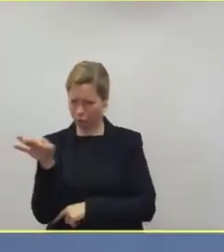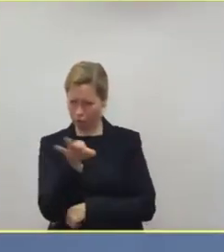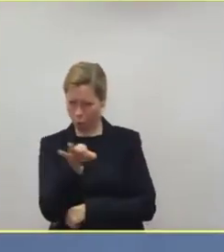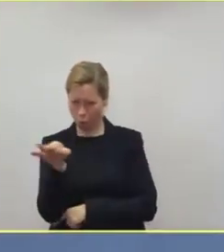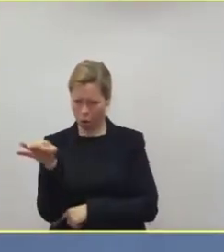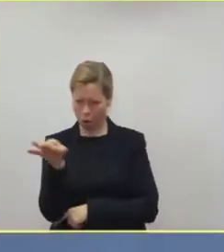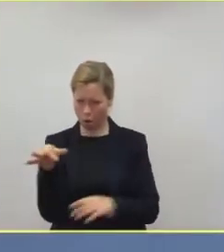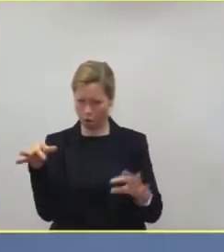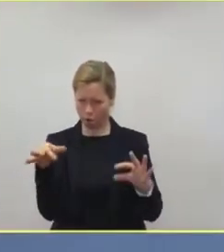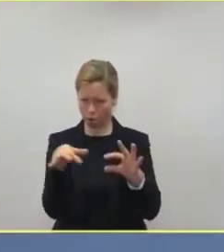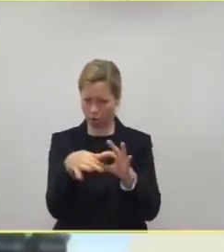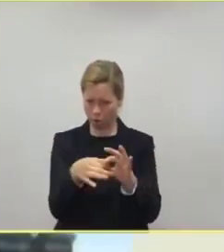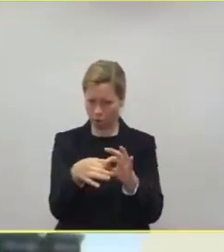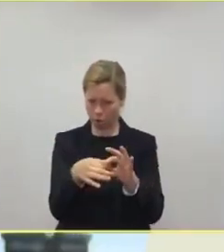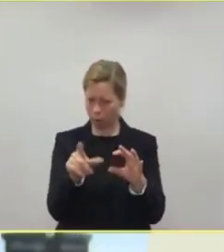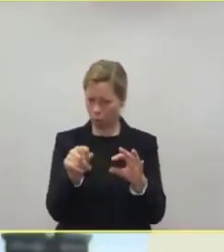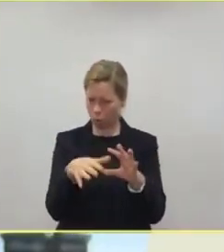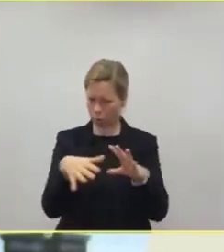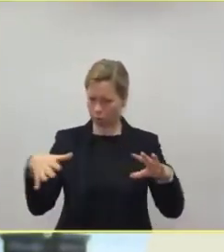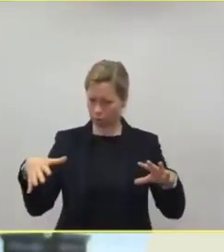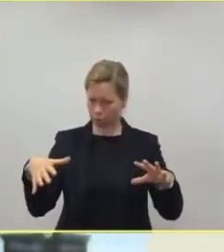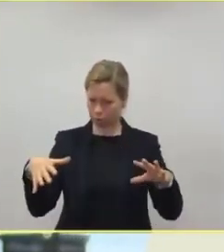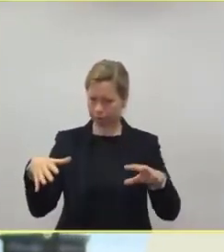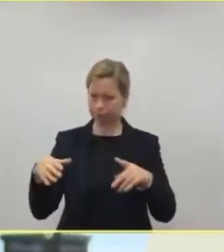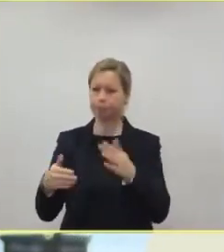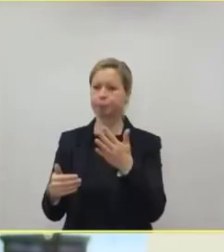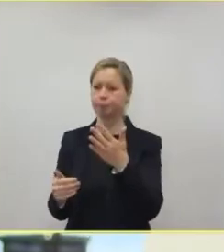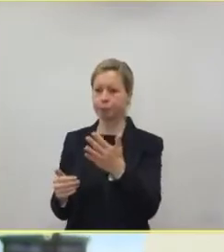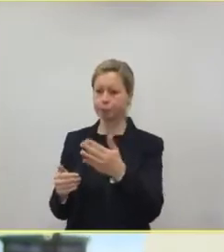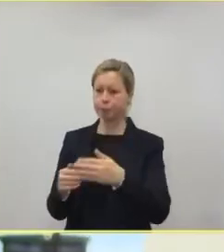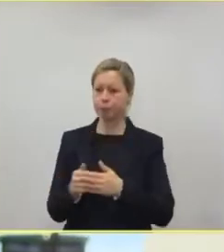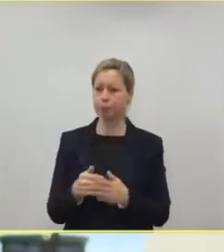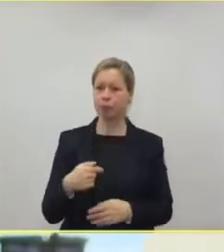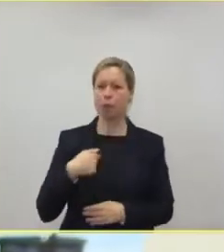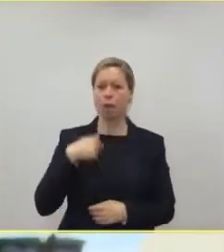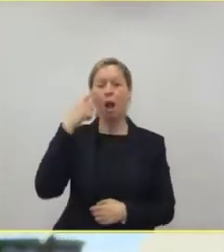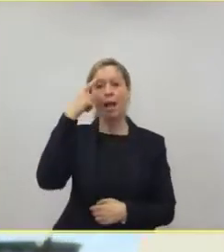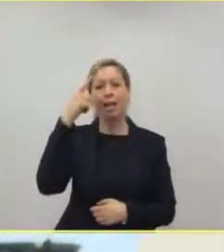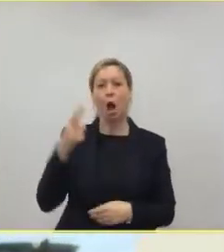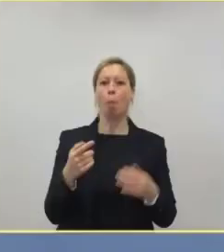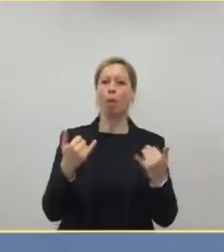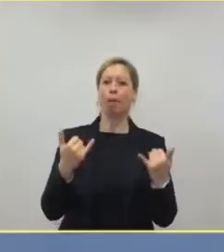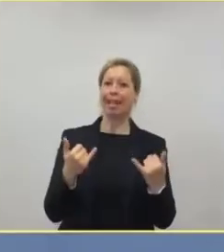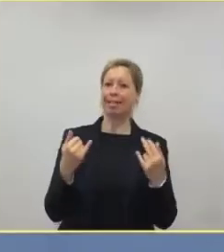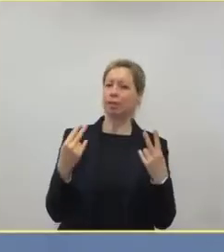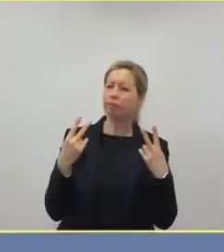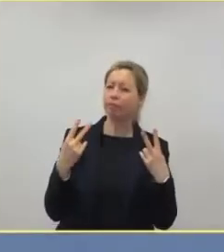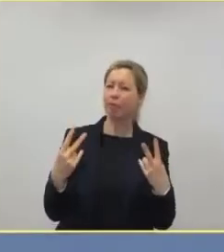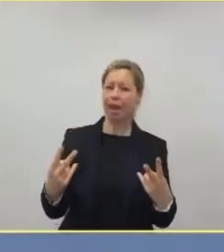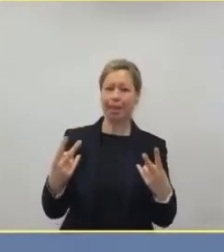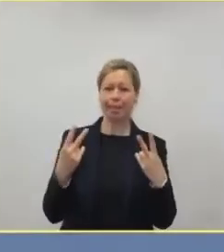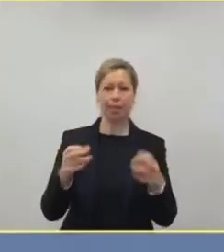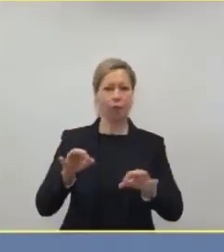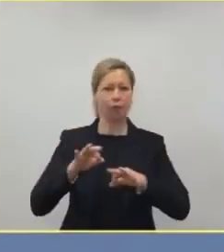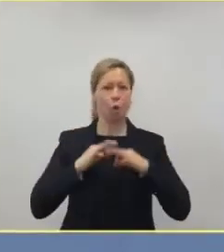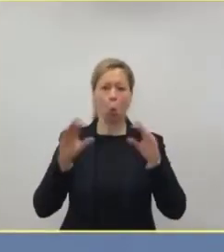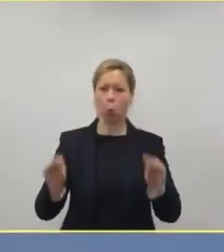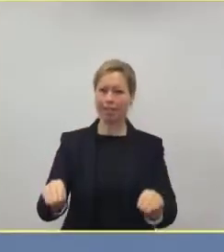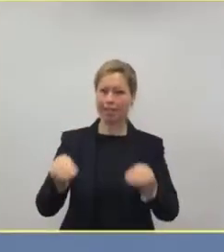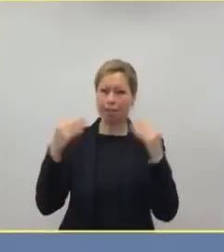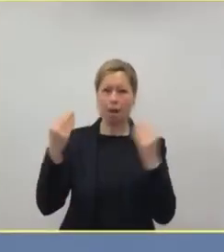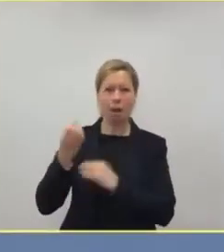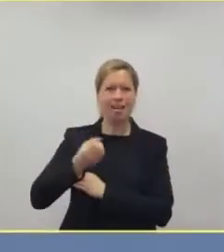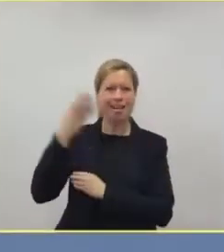Es ist so, und deshalb habe ich darauf hingewiesen, dass wir dringend jetzt auch einen Hinweis brauchen, und zwar einen klaren Hinweis, eine